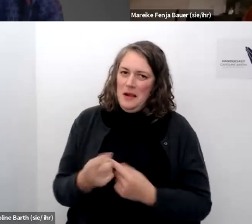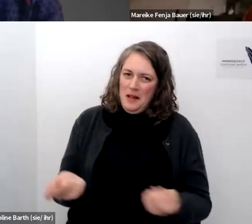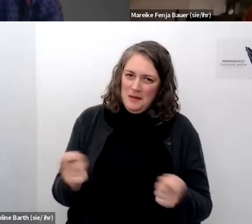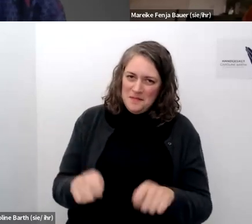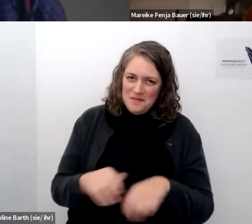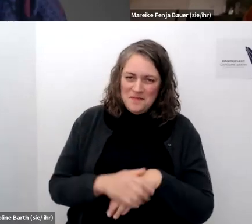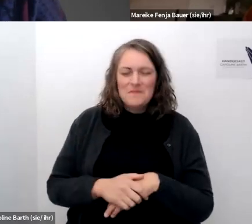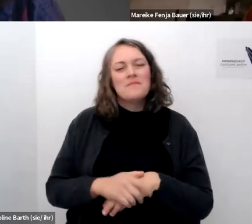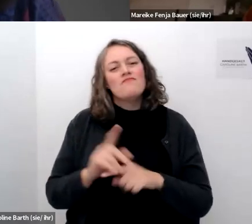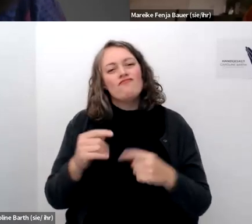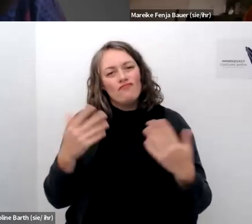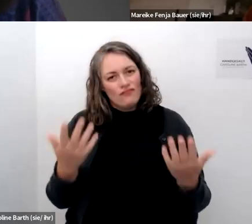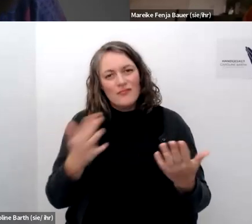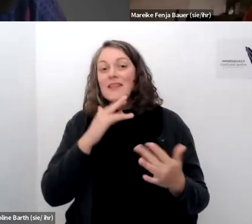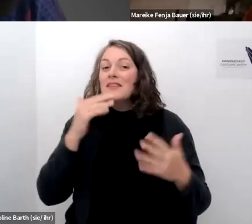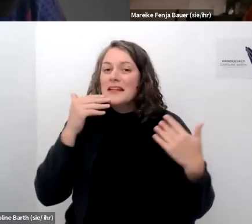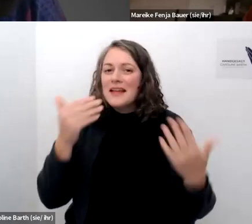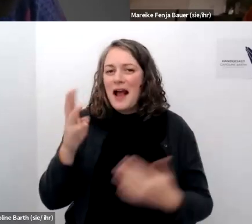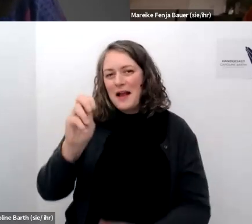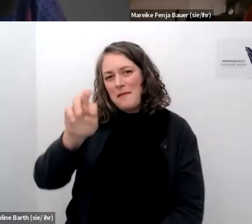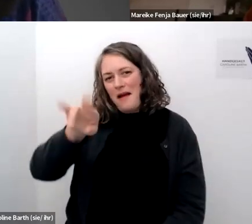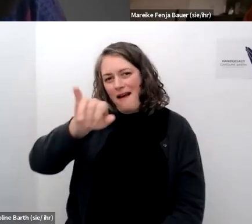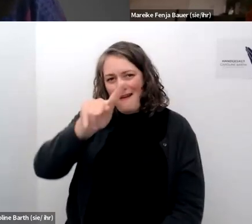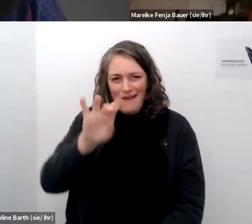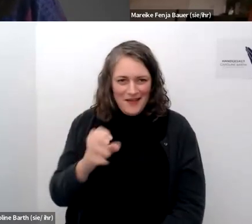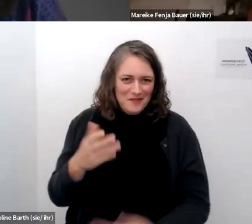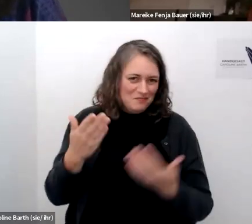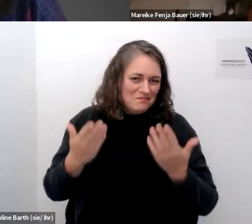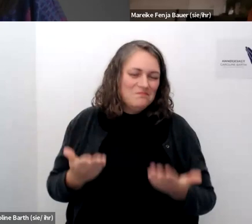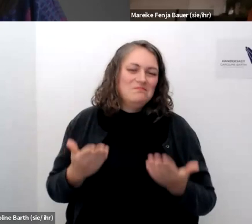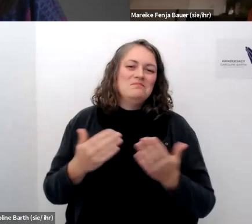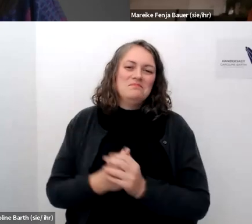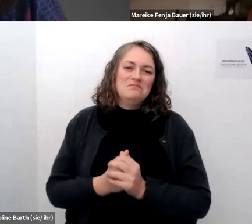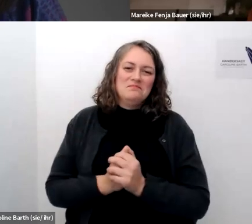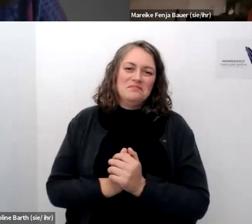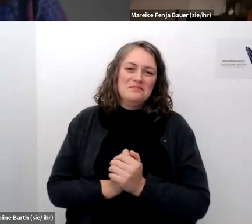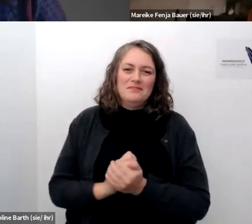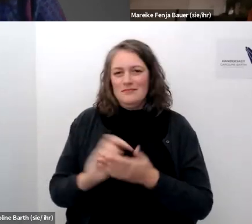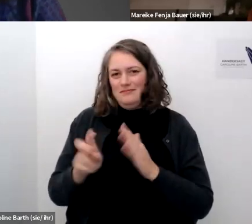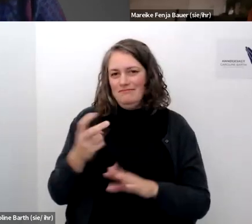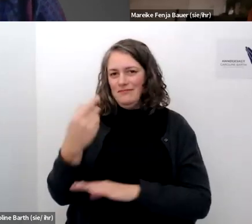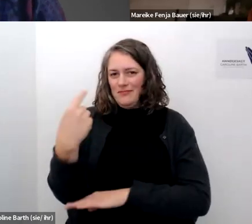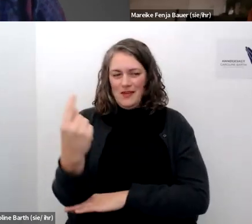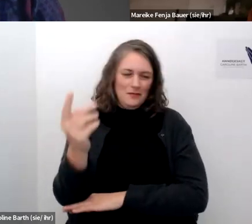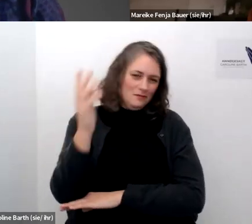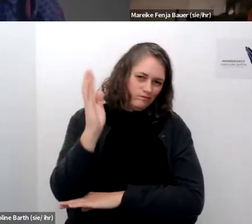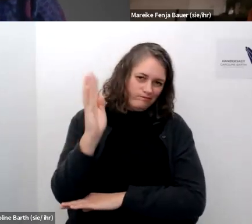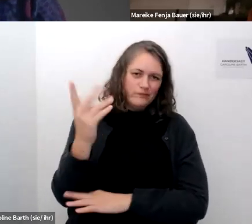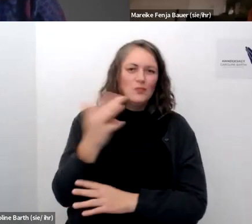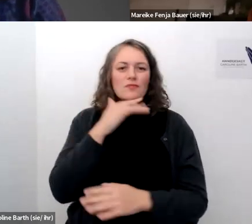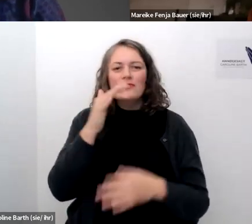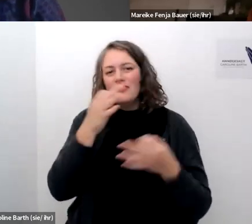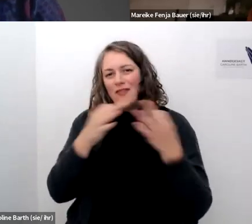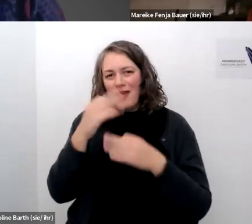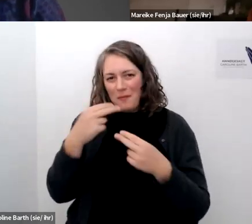genau vielen vielen dank mareike auch noch mal für den vortrag und für das beantworten der